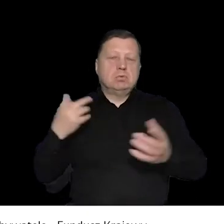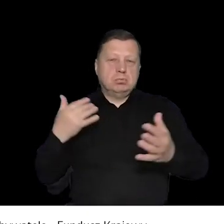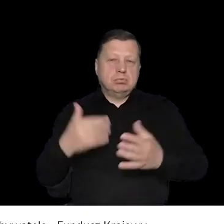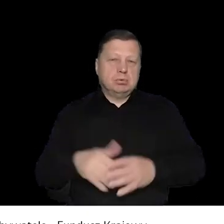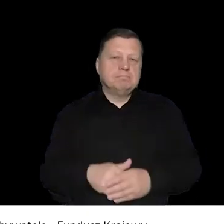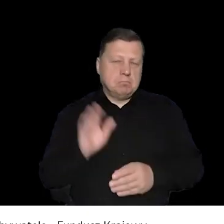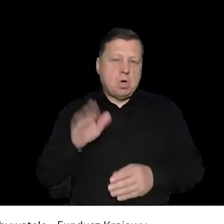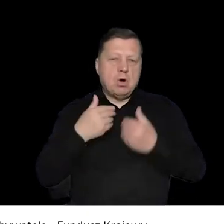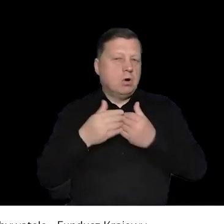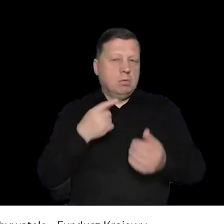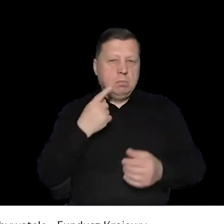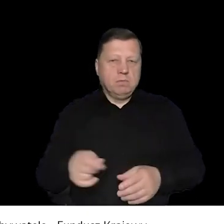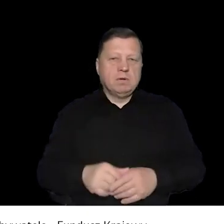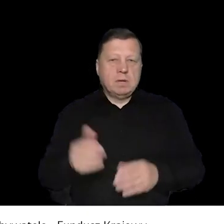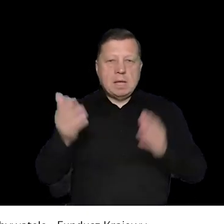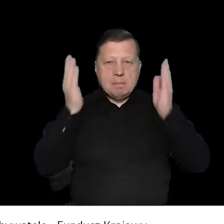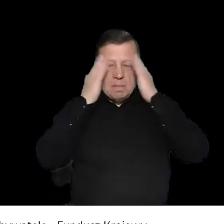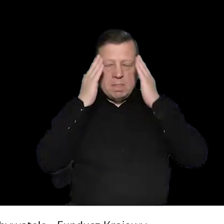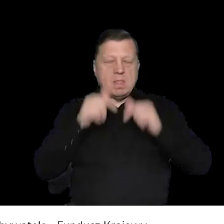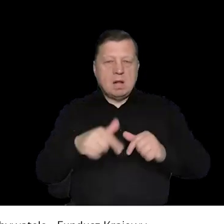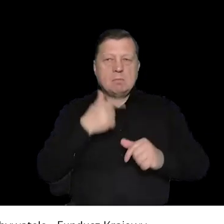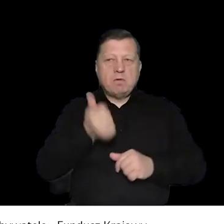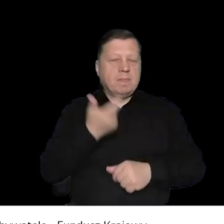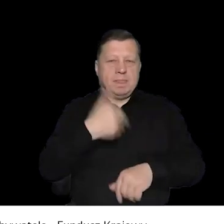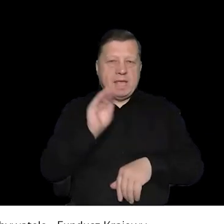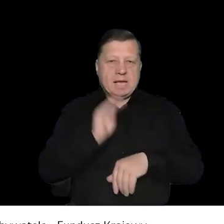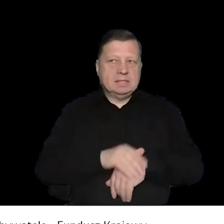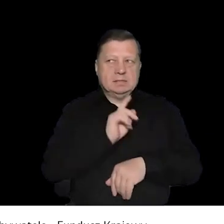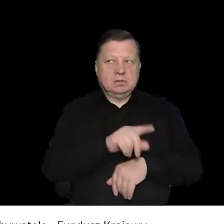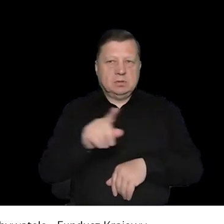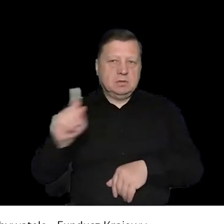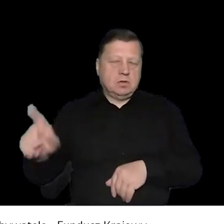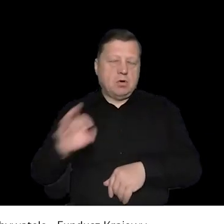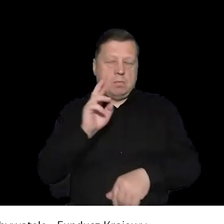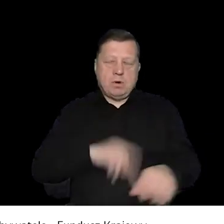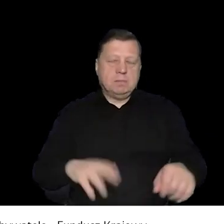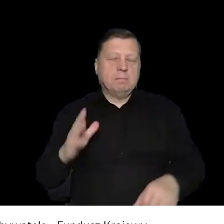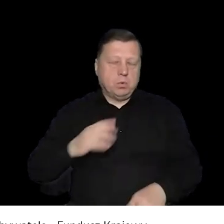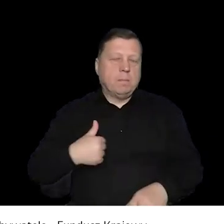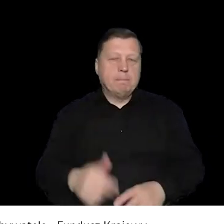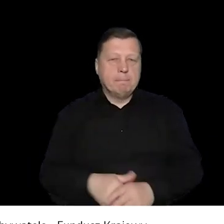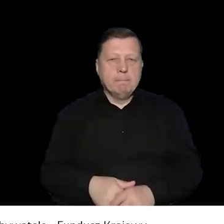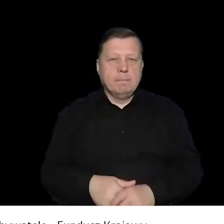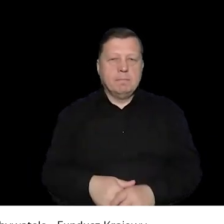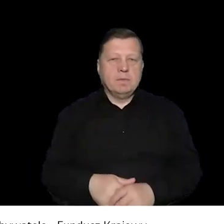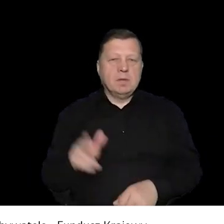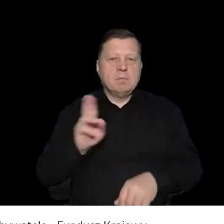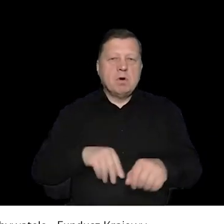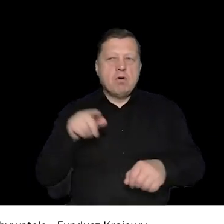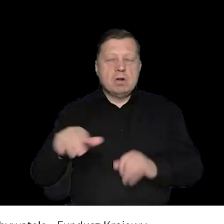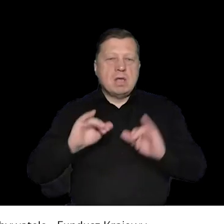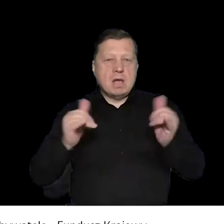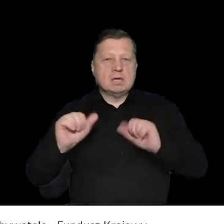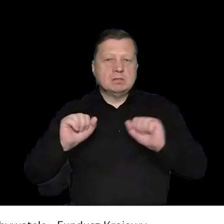przyznam się Państwu szczerze, że to była taka decyzja bardzo przemyślana, ponieważ mogę to otwarcie powiedzieć mentalnie nie